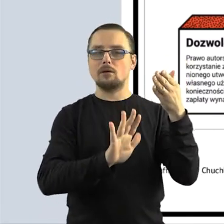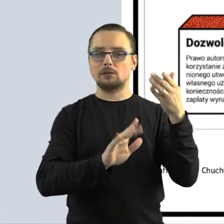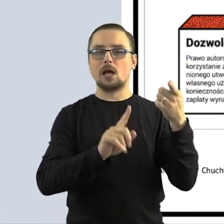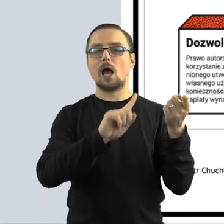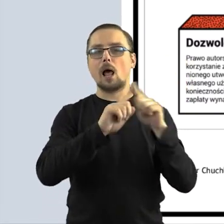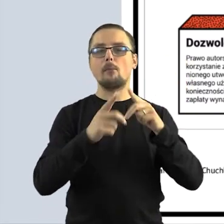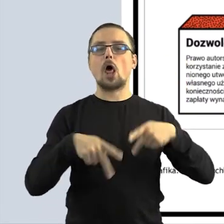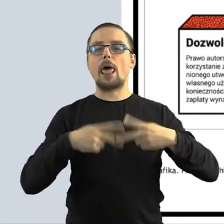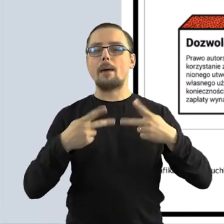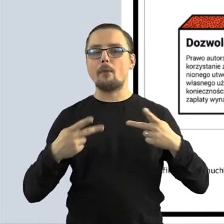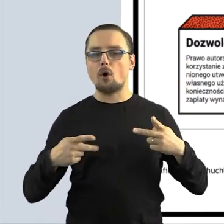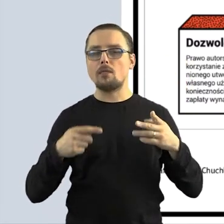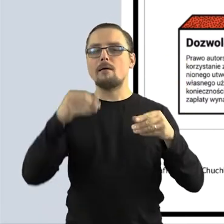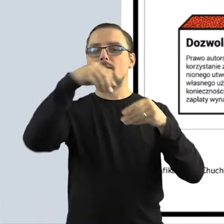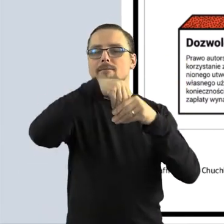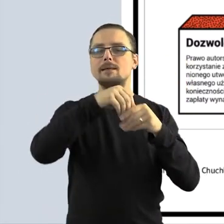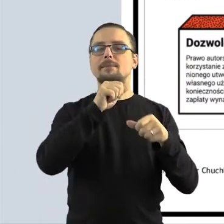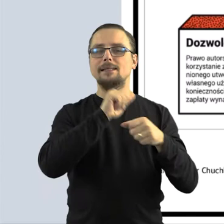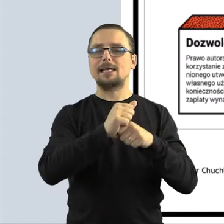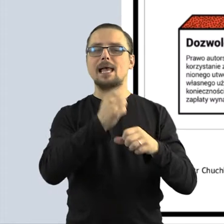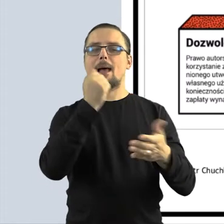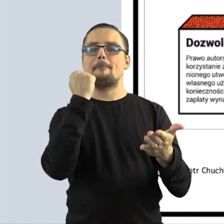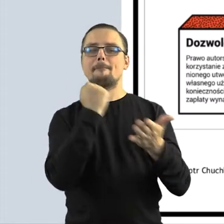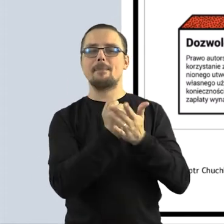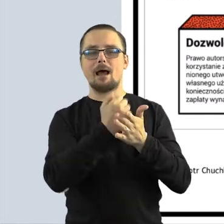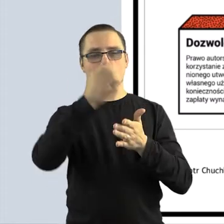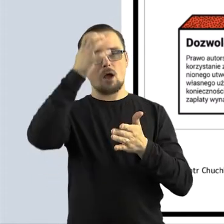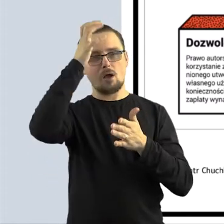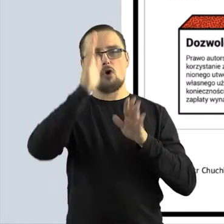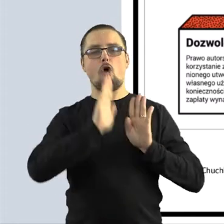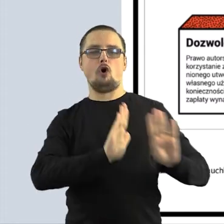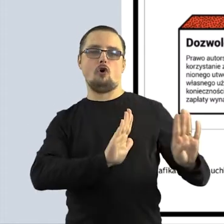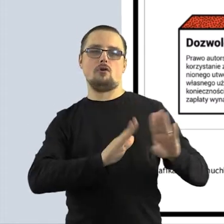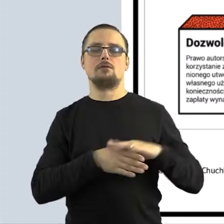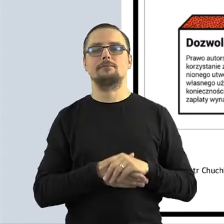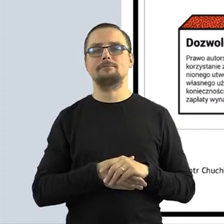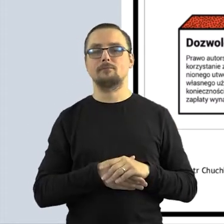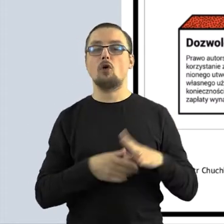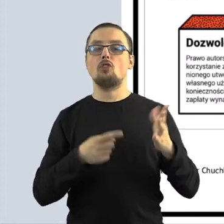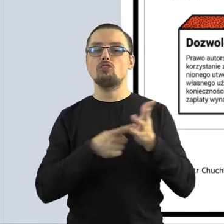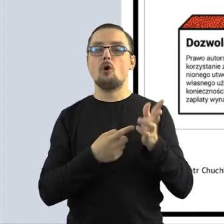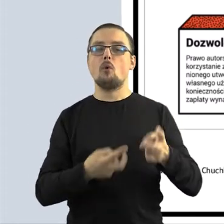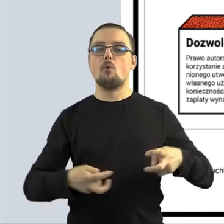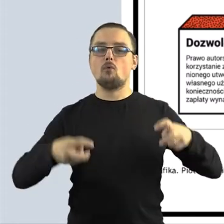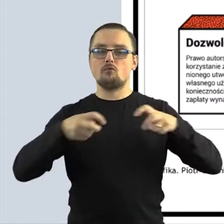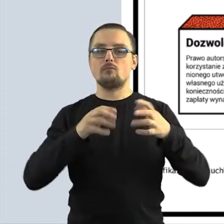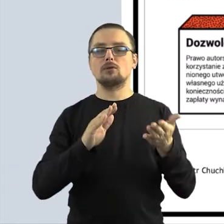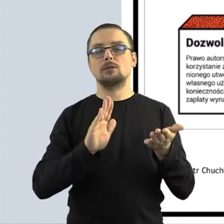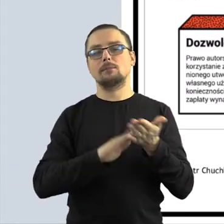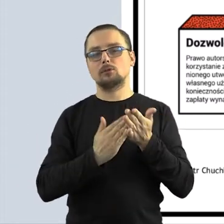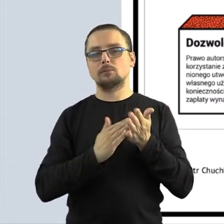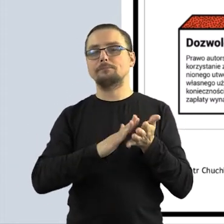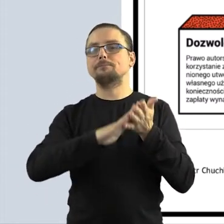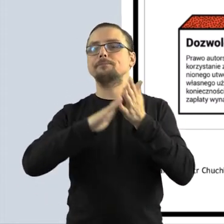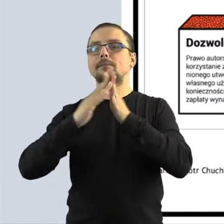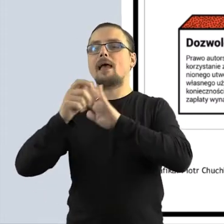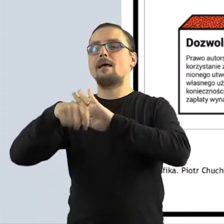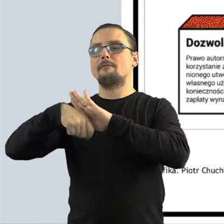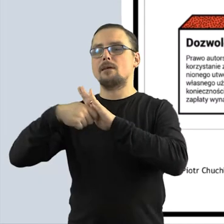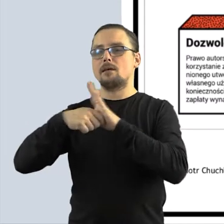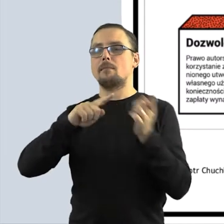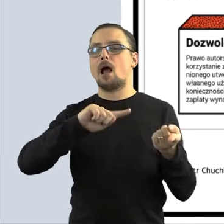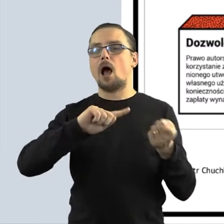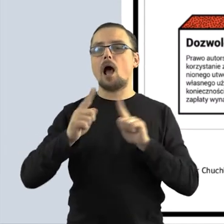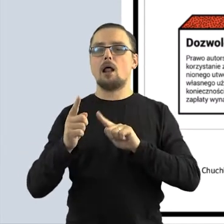literacki będą chronione właśnie prawami autorskimi. I z tym utworem można go na przykład zekranizować, można go